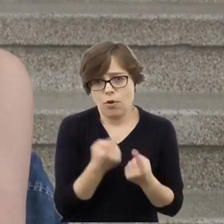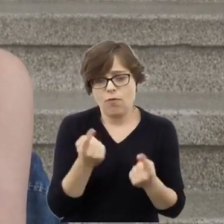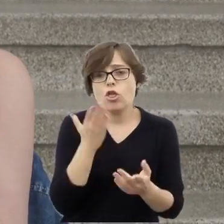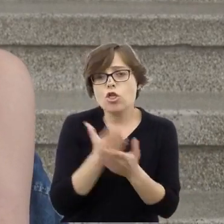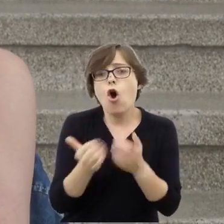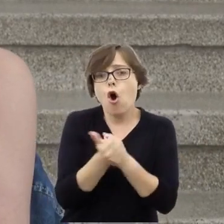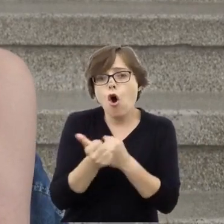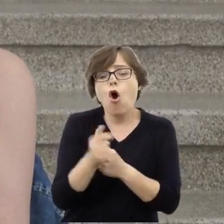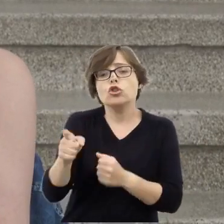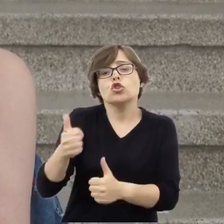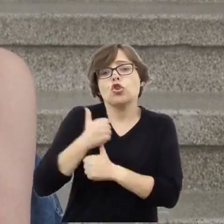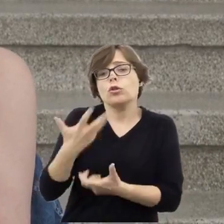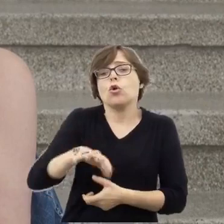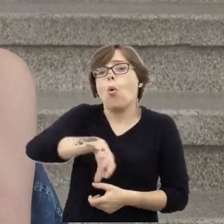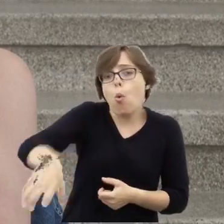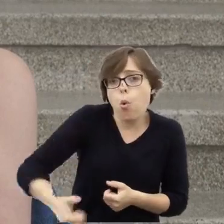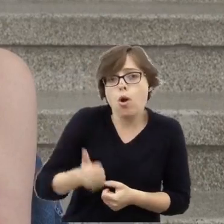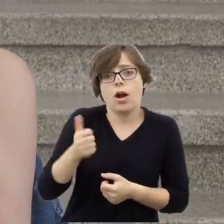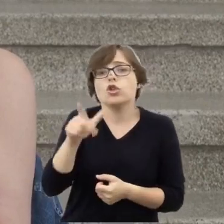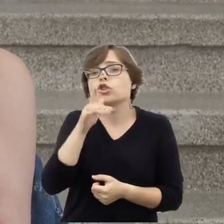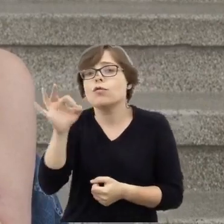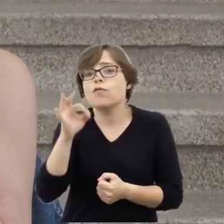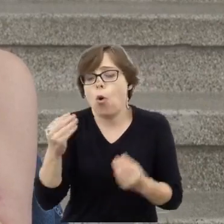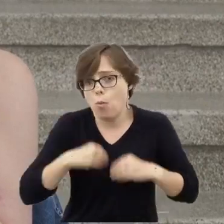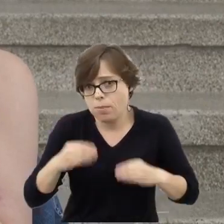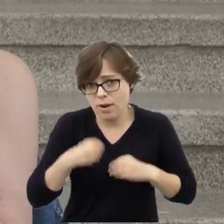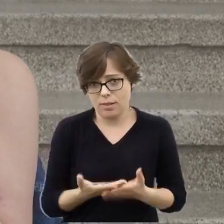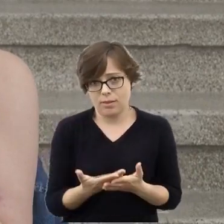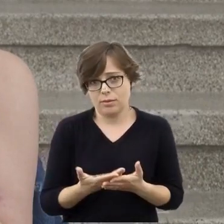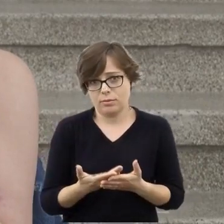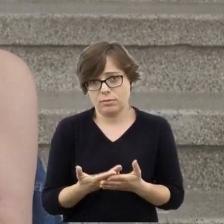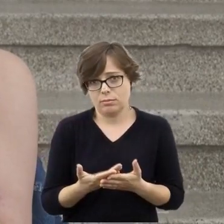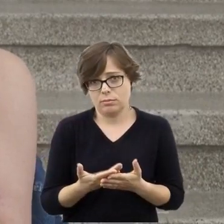kradzieży, z którym na plantach